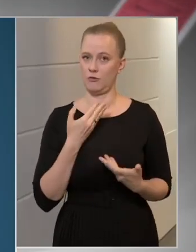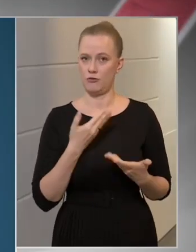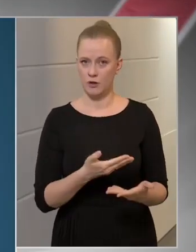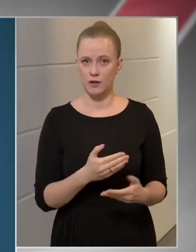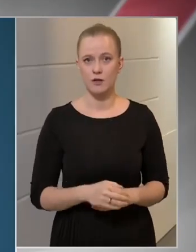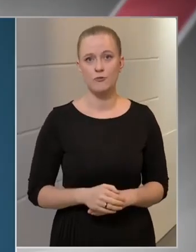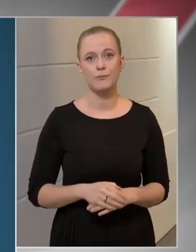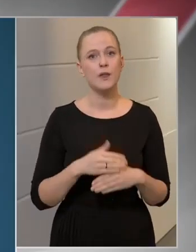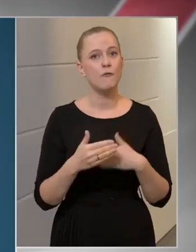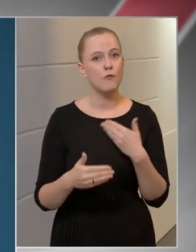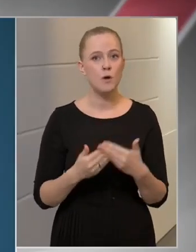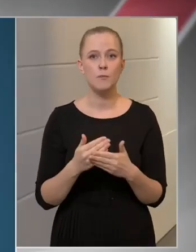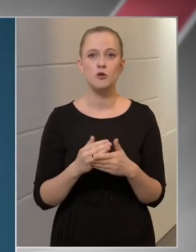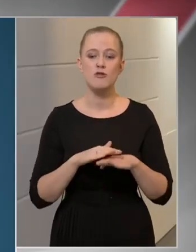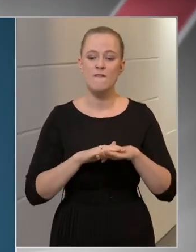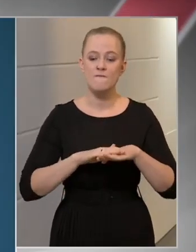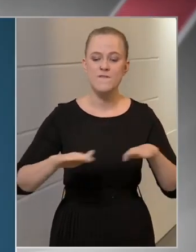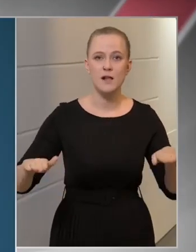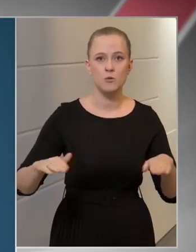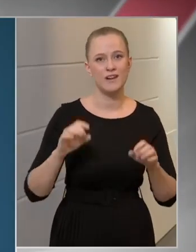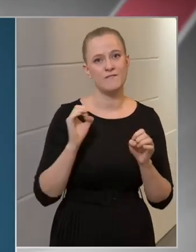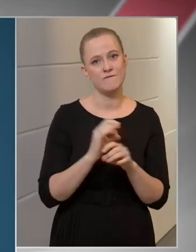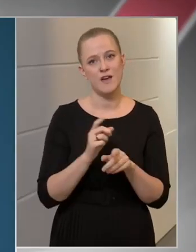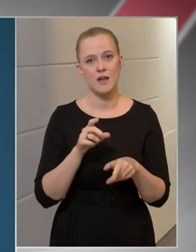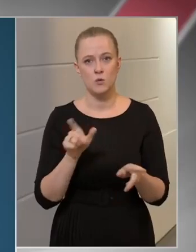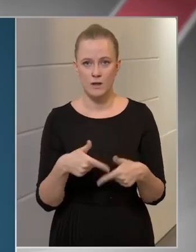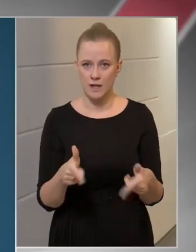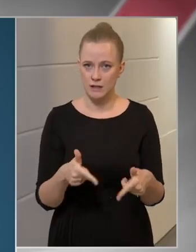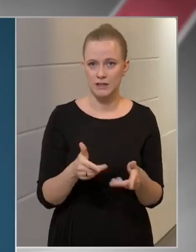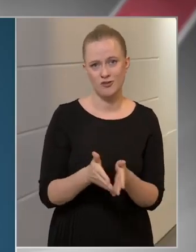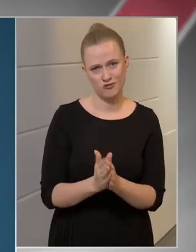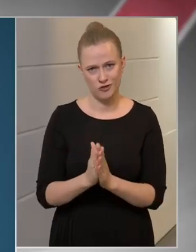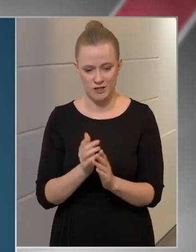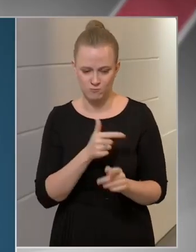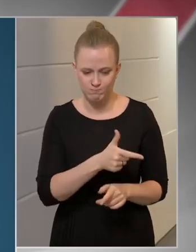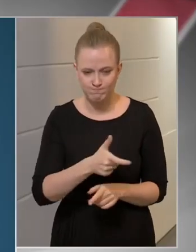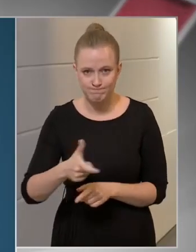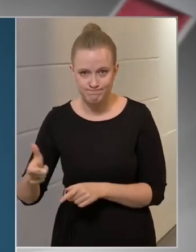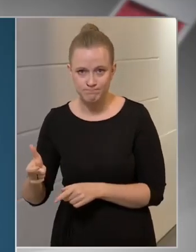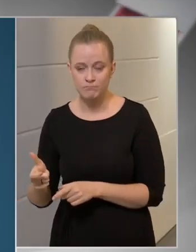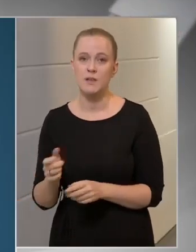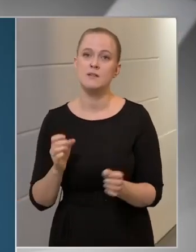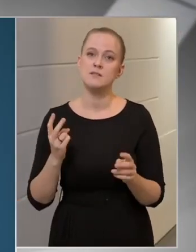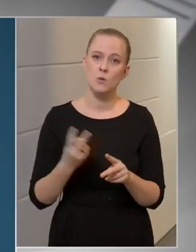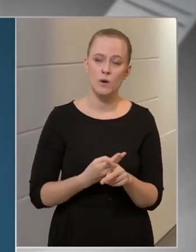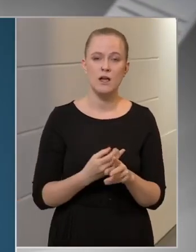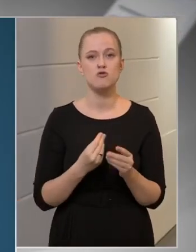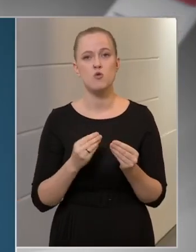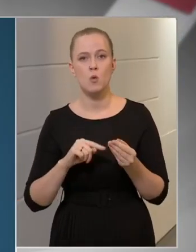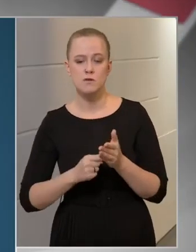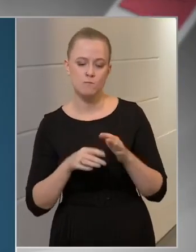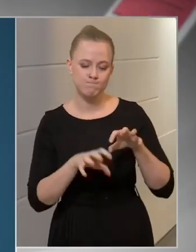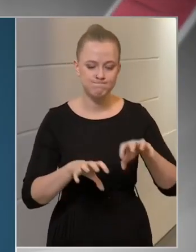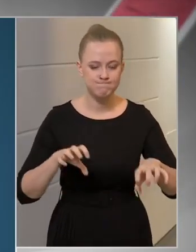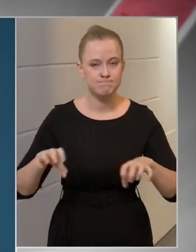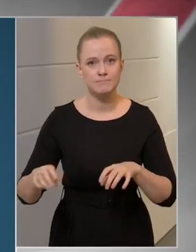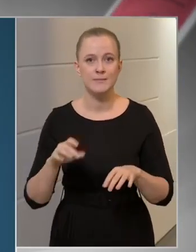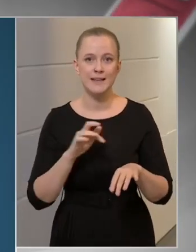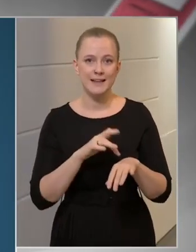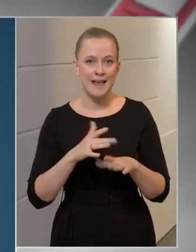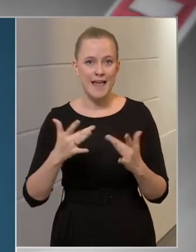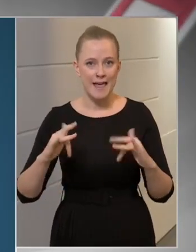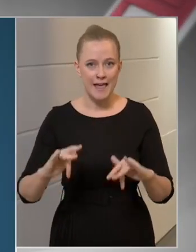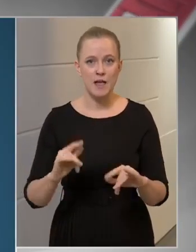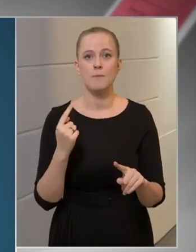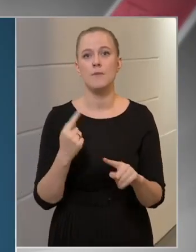felületfertőtlenítést kérünk szépen, tehát a szokásos, gyakran érintett helyek és maga a kezelő